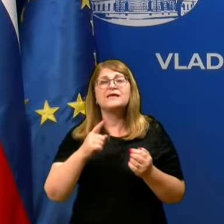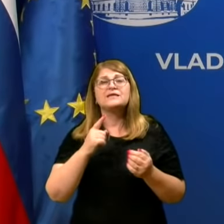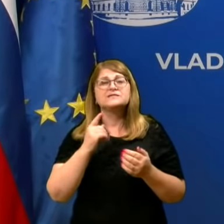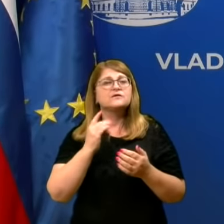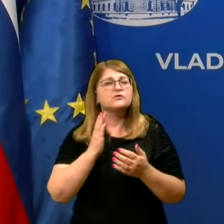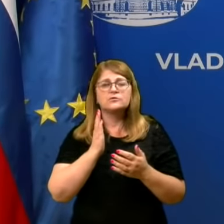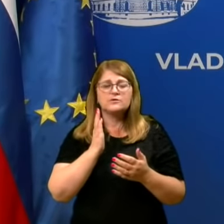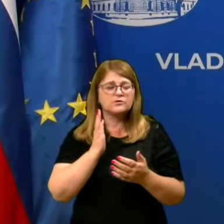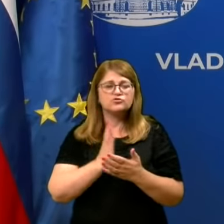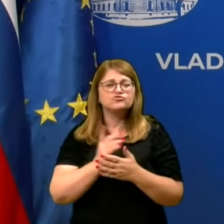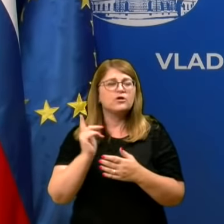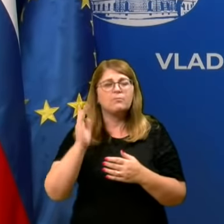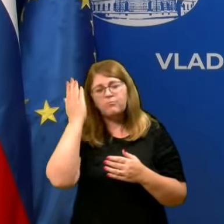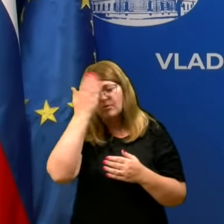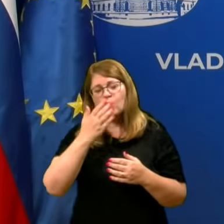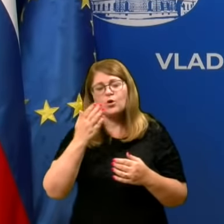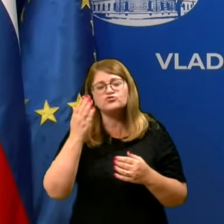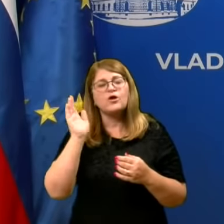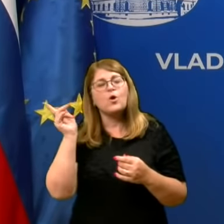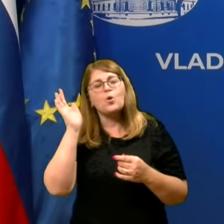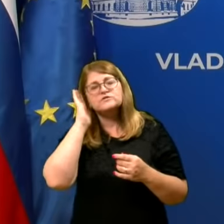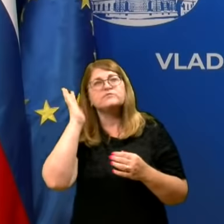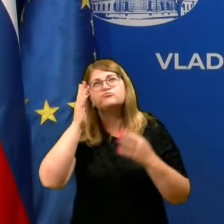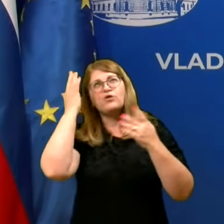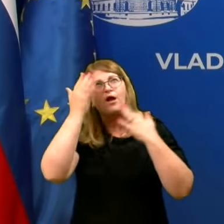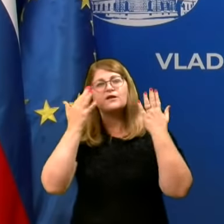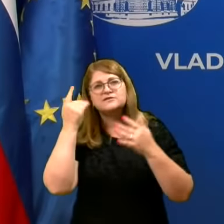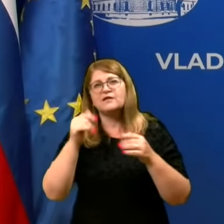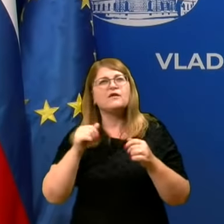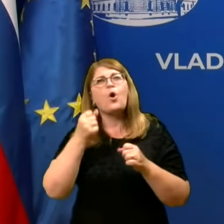vrtijo, po nočku spim med sanjimi tudi.